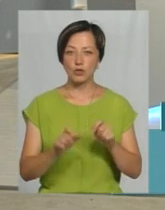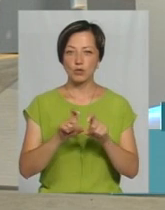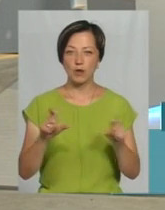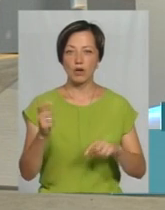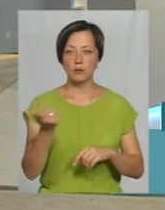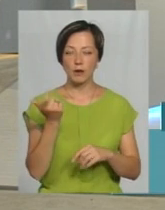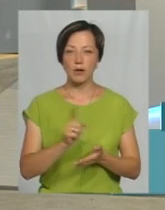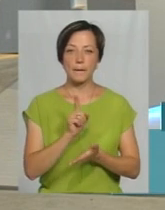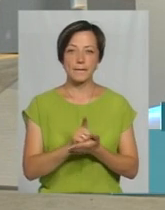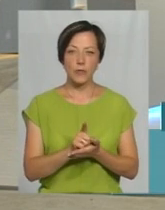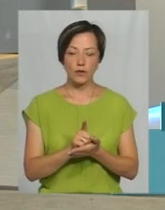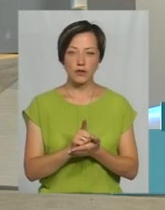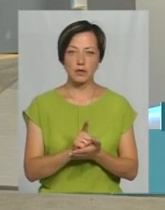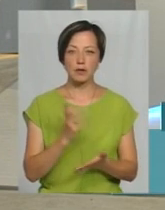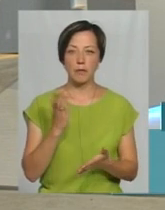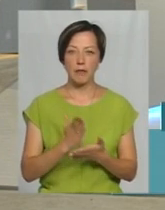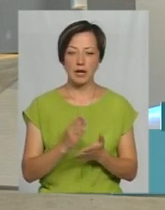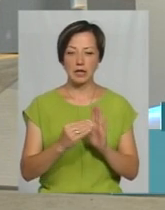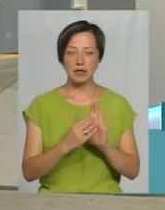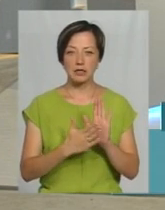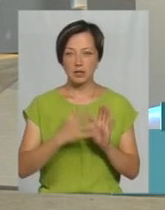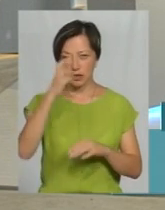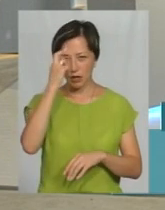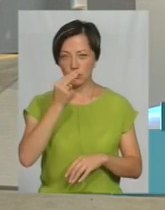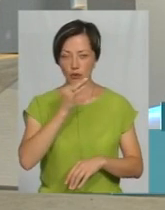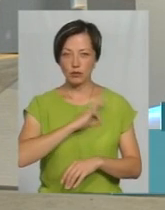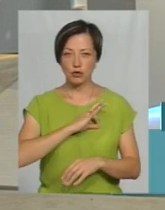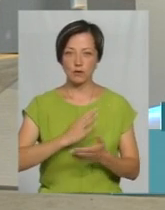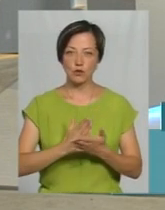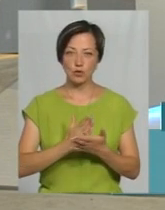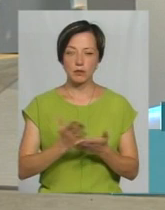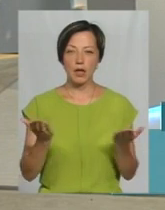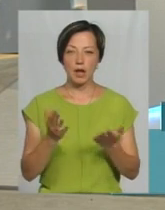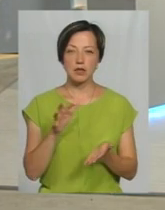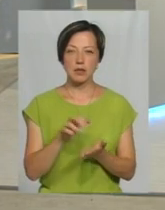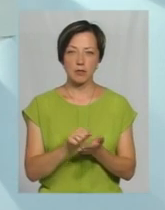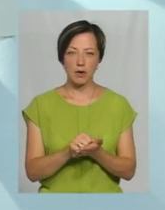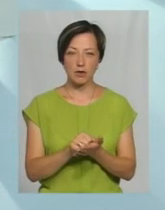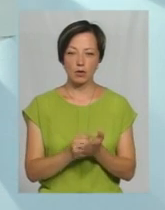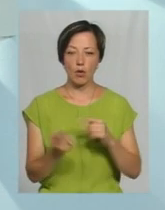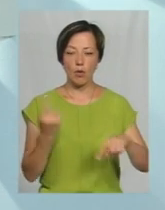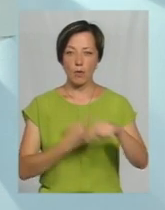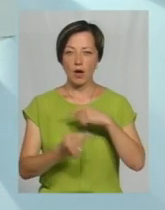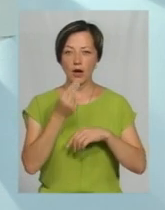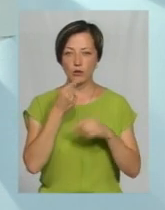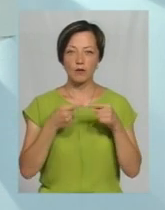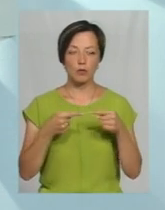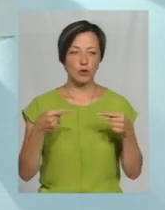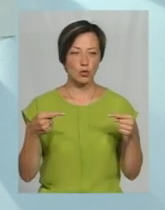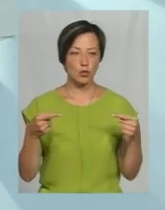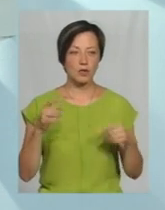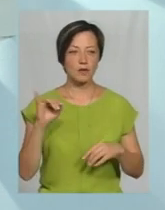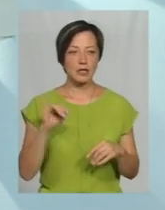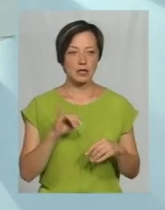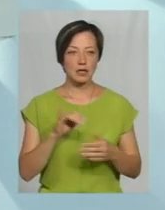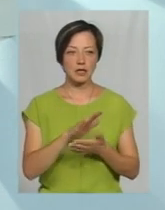господарювання повинен мати реєстрацію в Держпродспозивслужбі, який займається обігом харчових продуктів. І